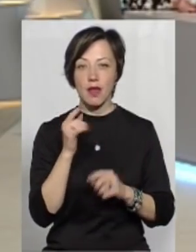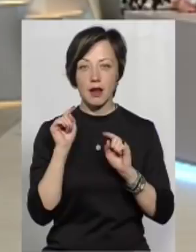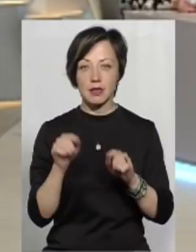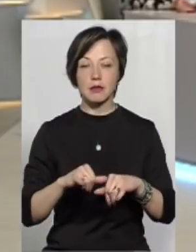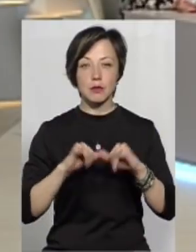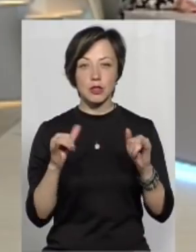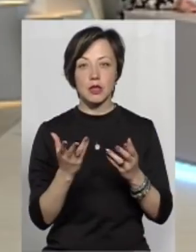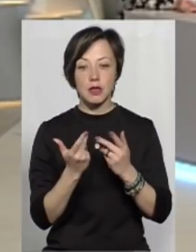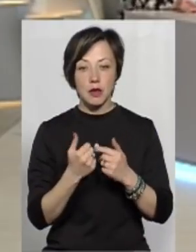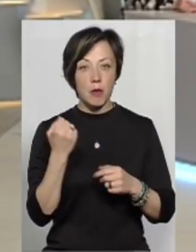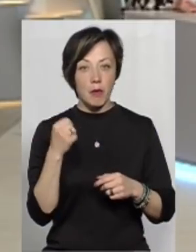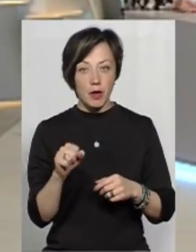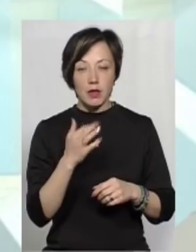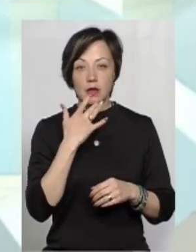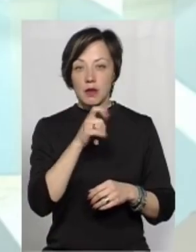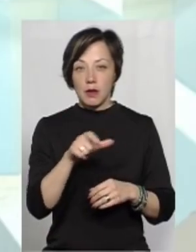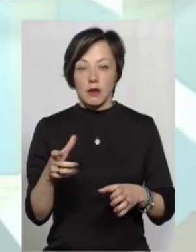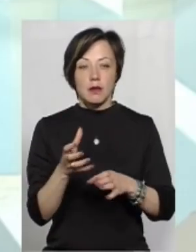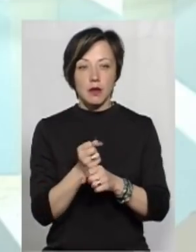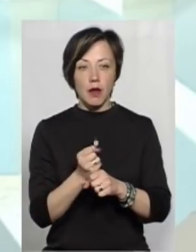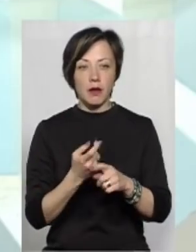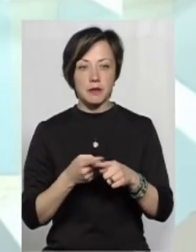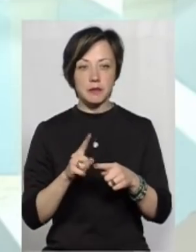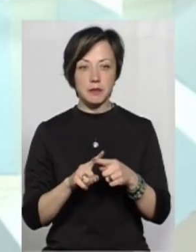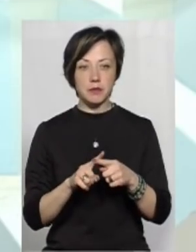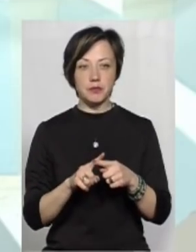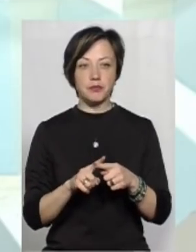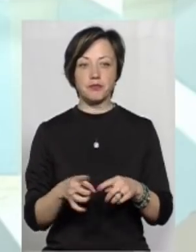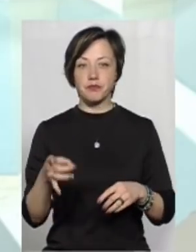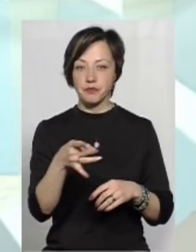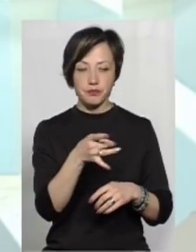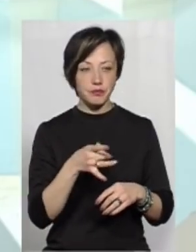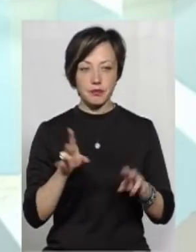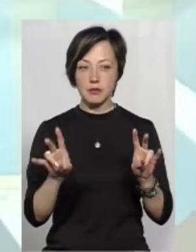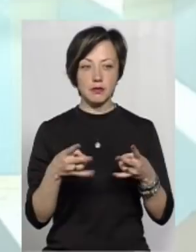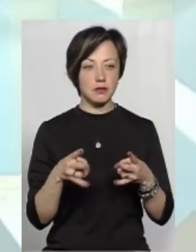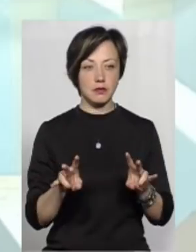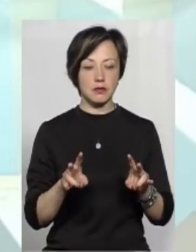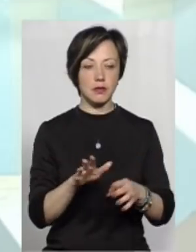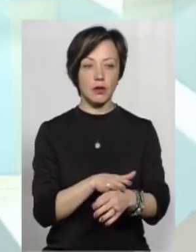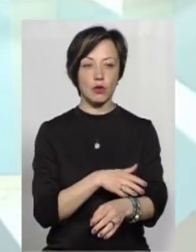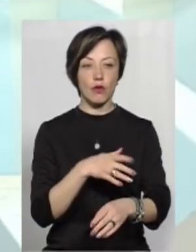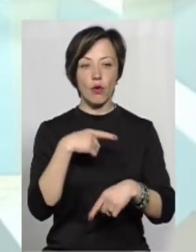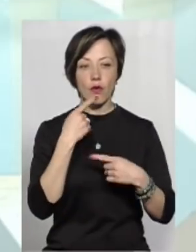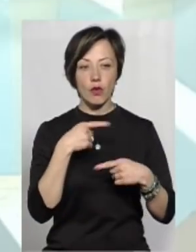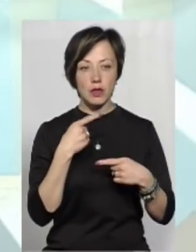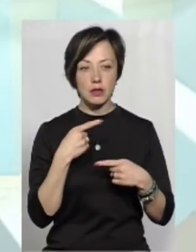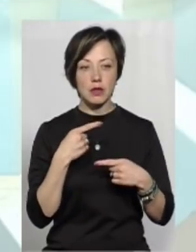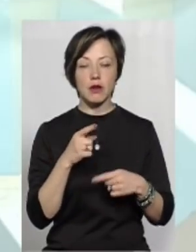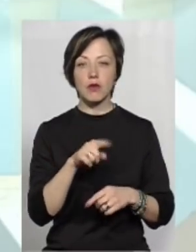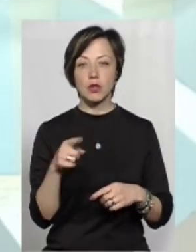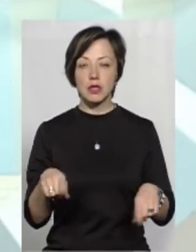кількість. Побороли націоналістів, скоротили. Тому про райони не треба довго говорити.